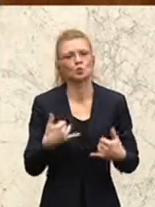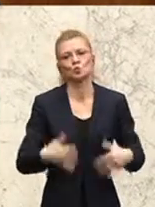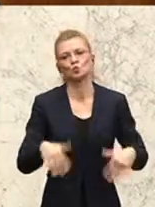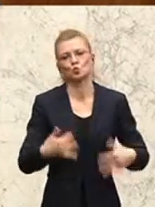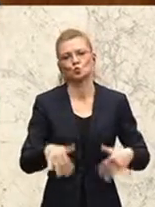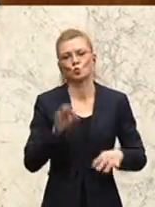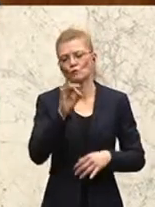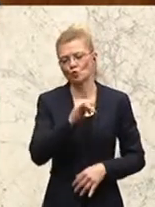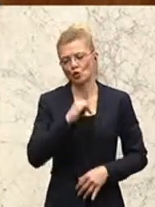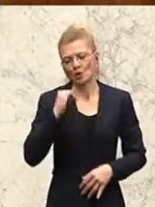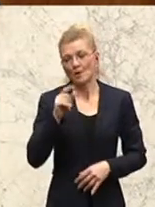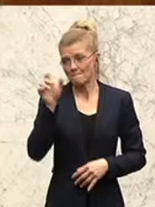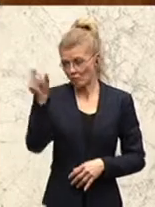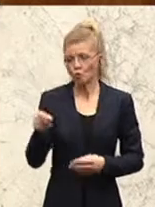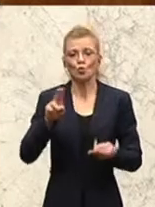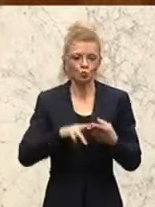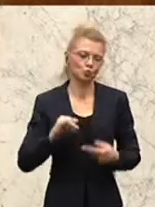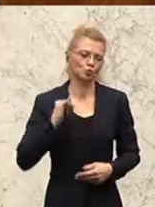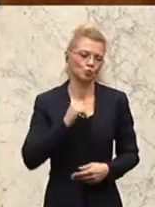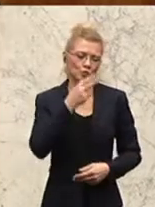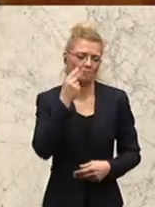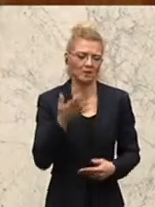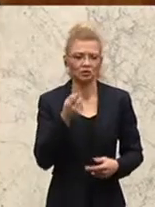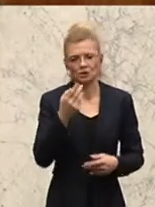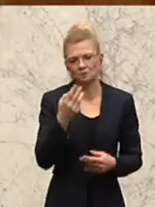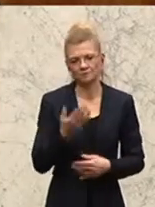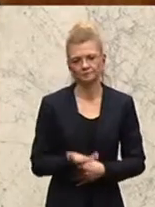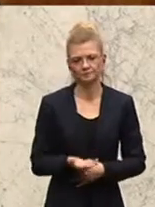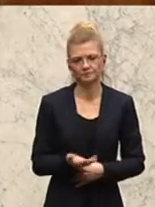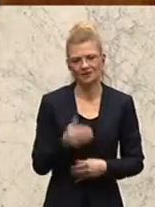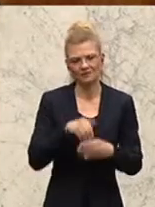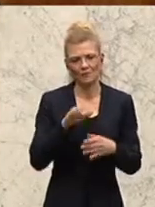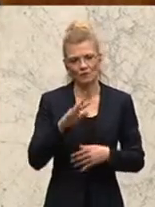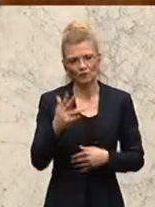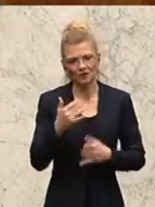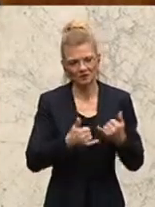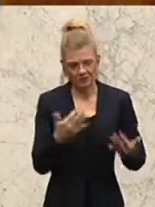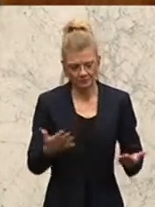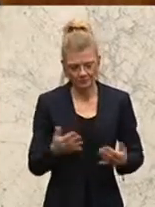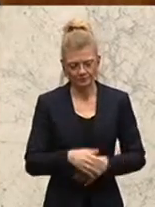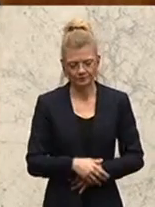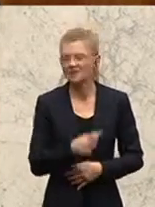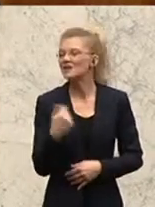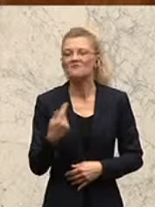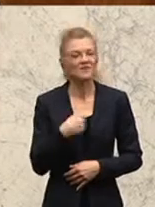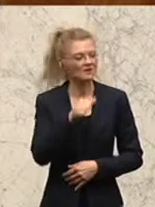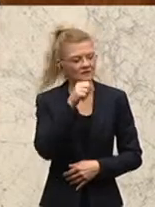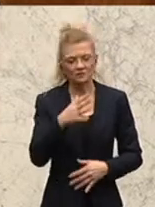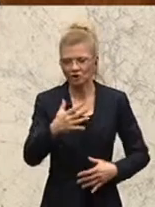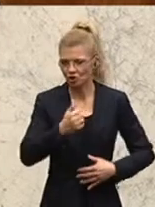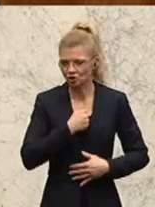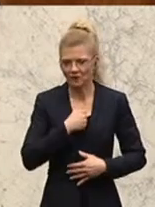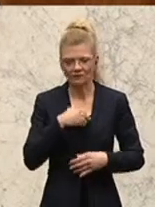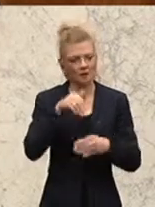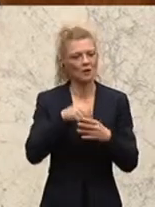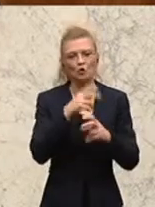jungen Menschen, die da verbogen werden in diesen 35 Jahren. Wir sind damit nicht durchgekommen. Das ist in Österreich unvorstellbar, weil